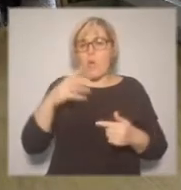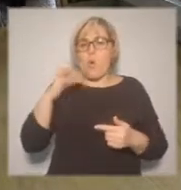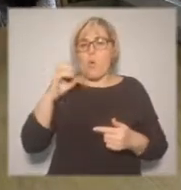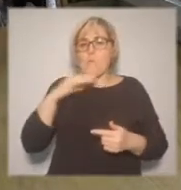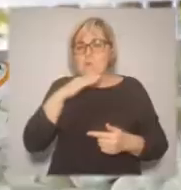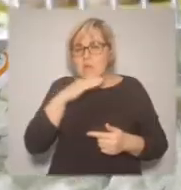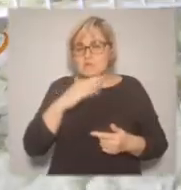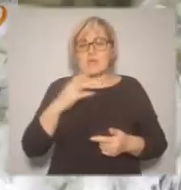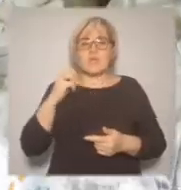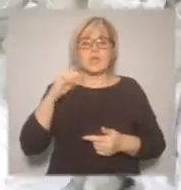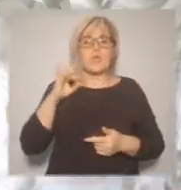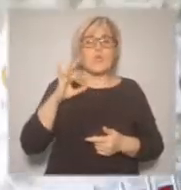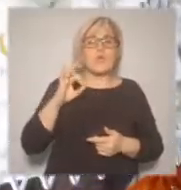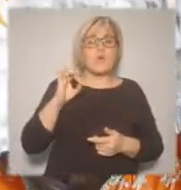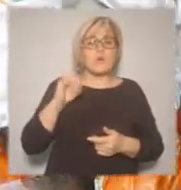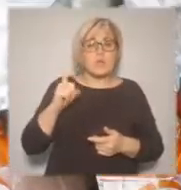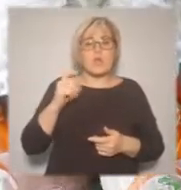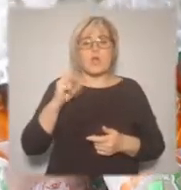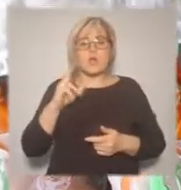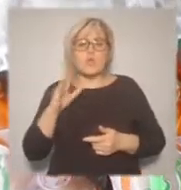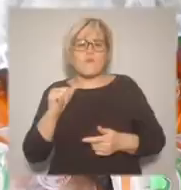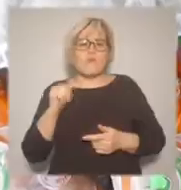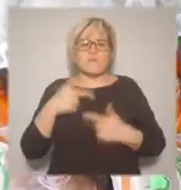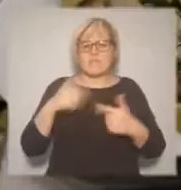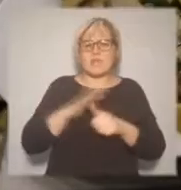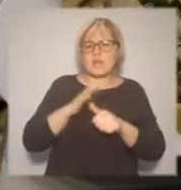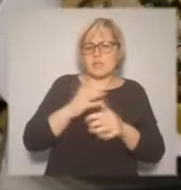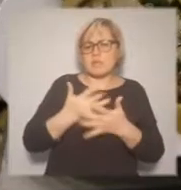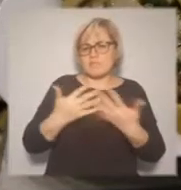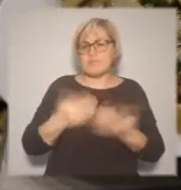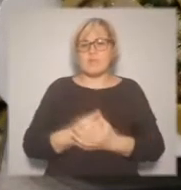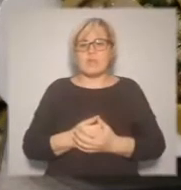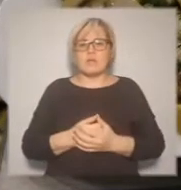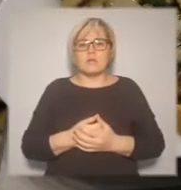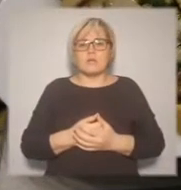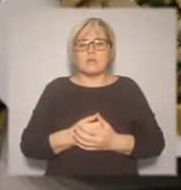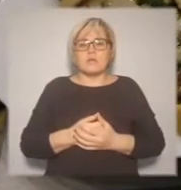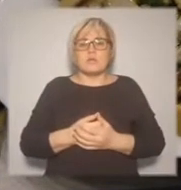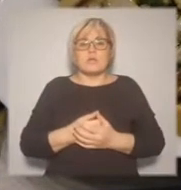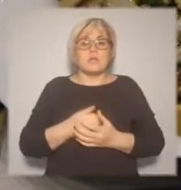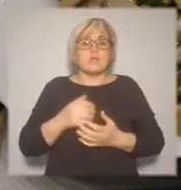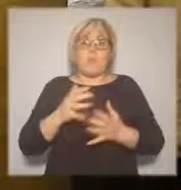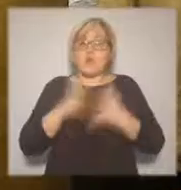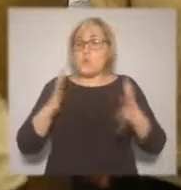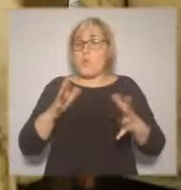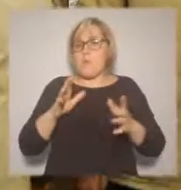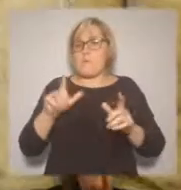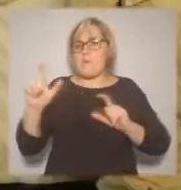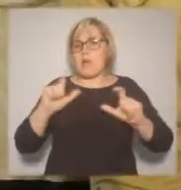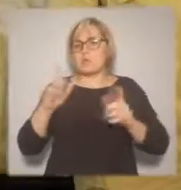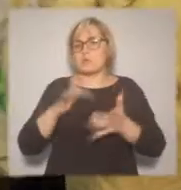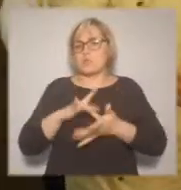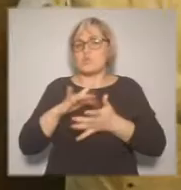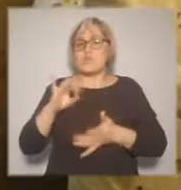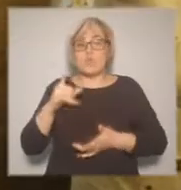предпосылки развивать гастрономический туризм в Югре. Для этого в магазине «Ермак Агро» предусмотрена специальная дегустационная зона, где